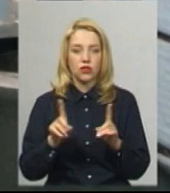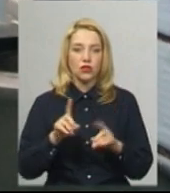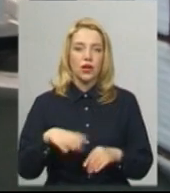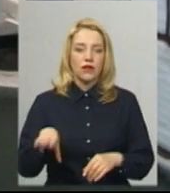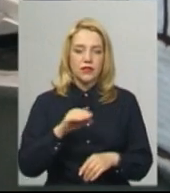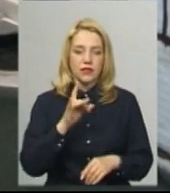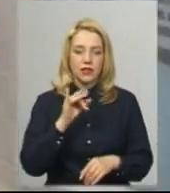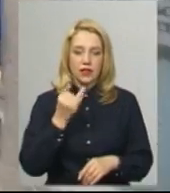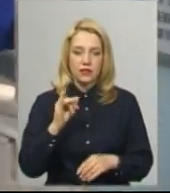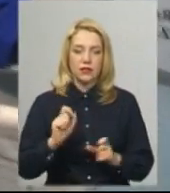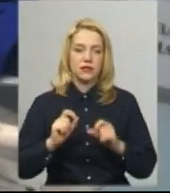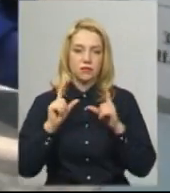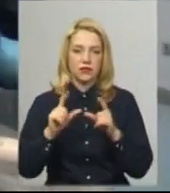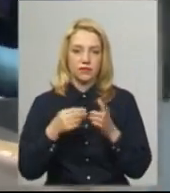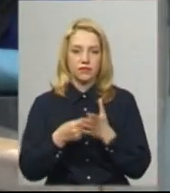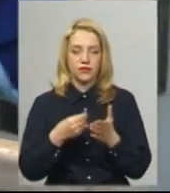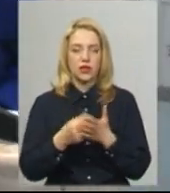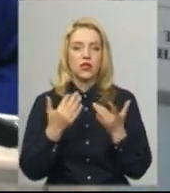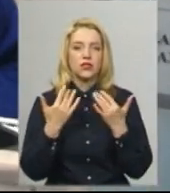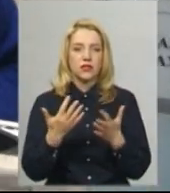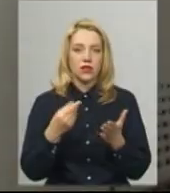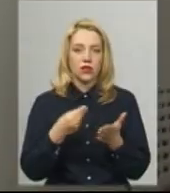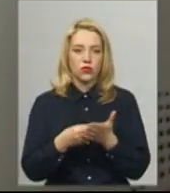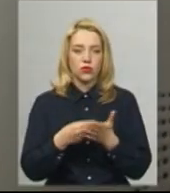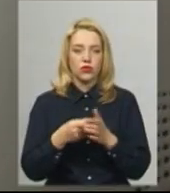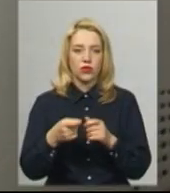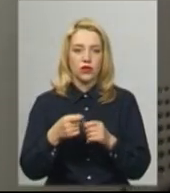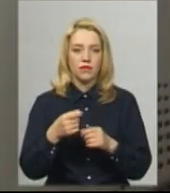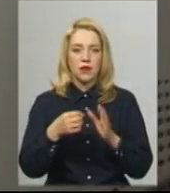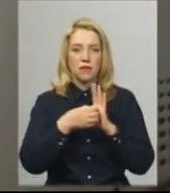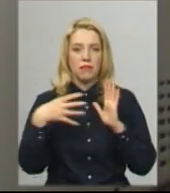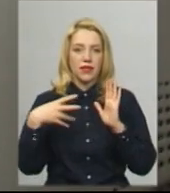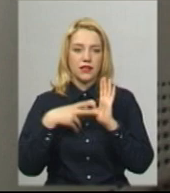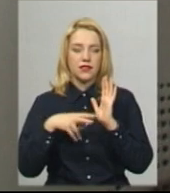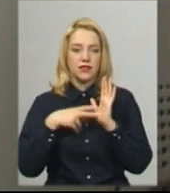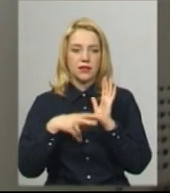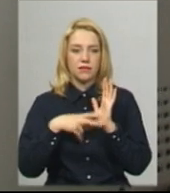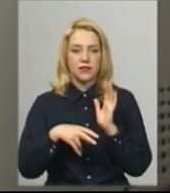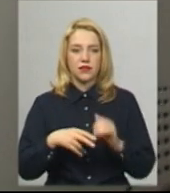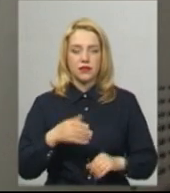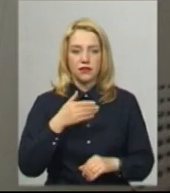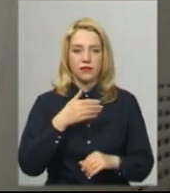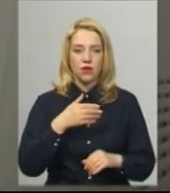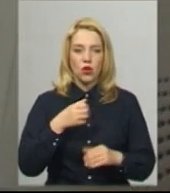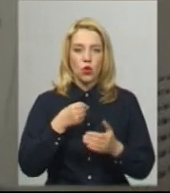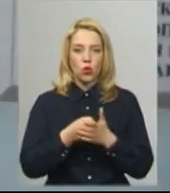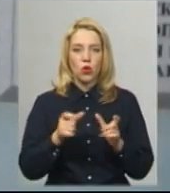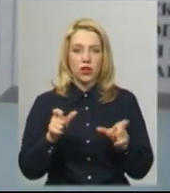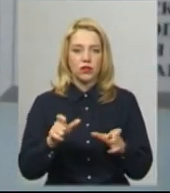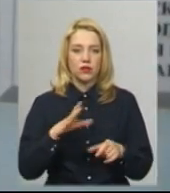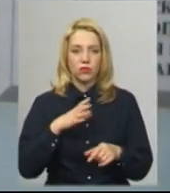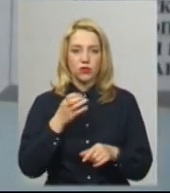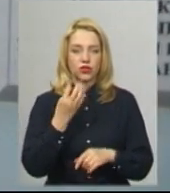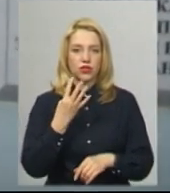збільшили тариф на проїзд. Розкаже, скільки коштує квиток? 15,70 не подорожчили. До карантину був 14,50.